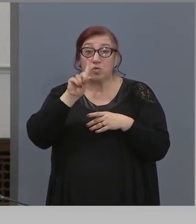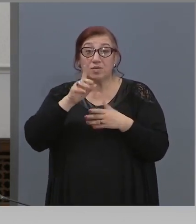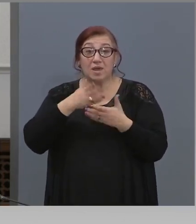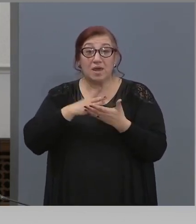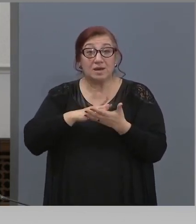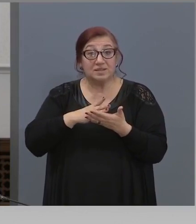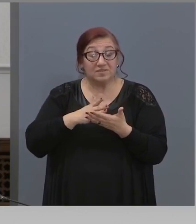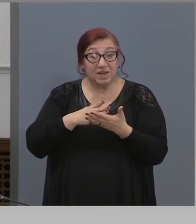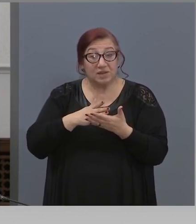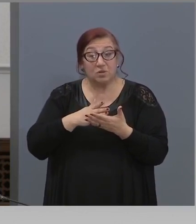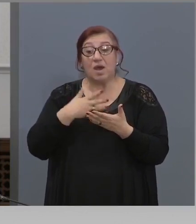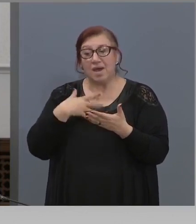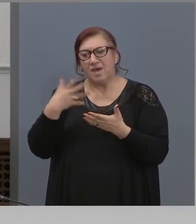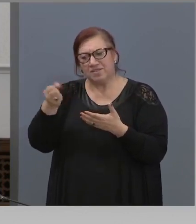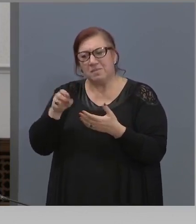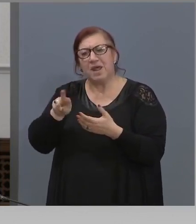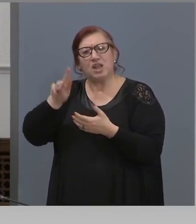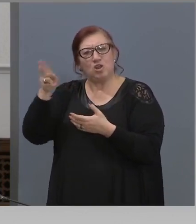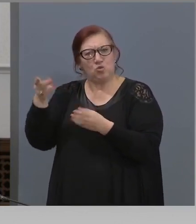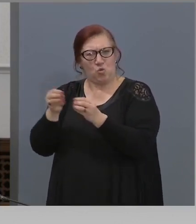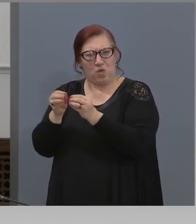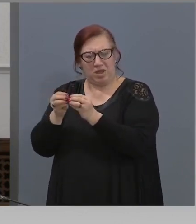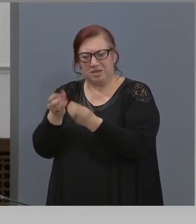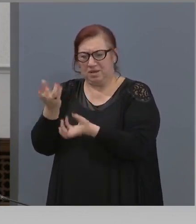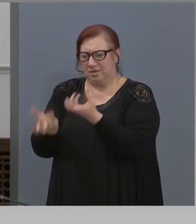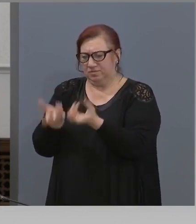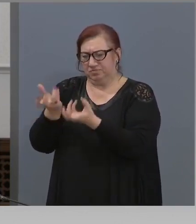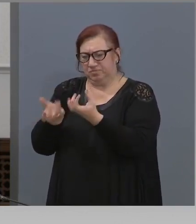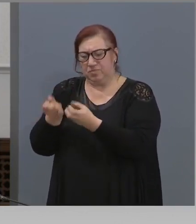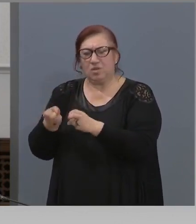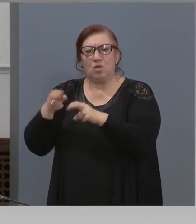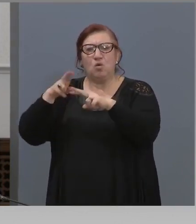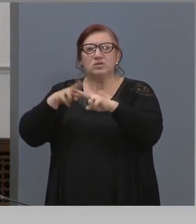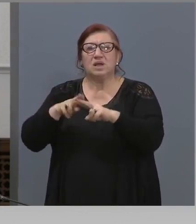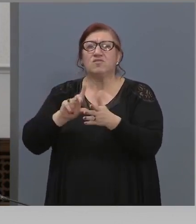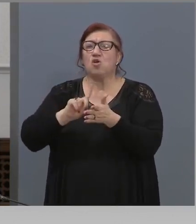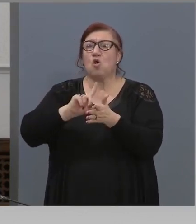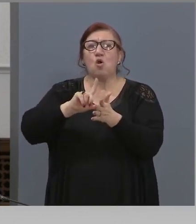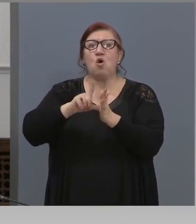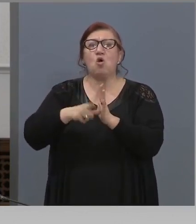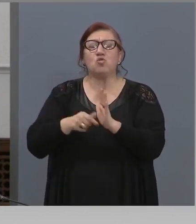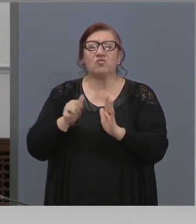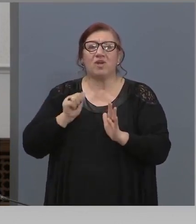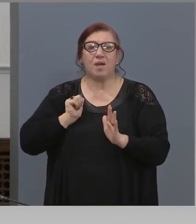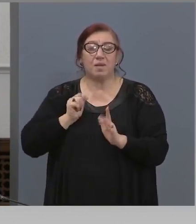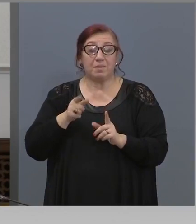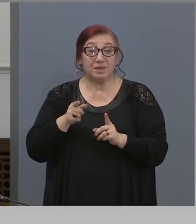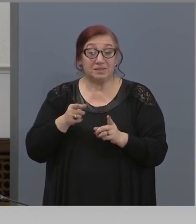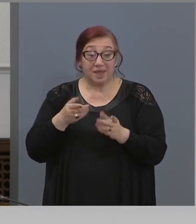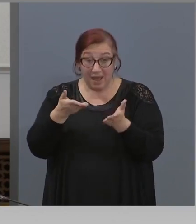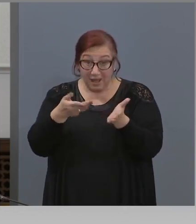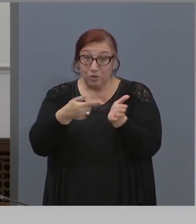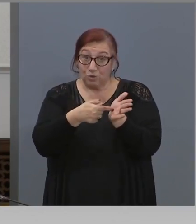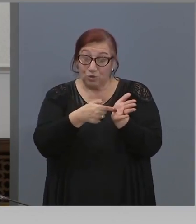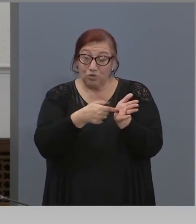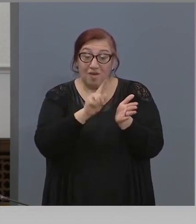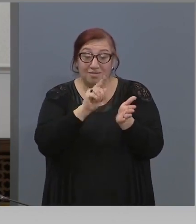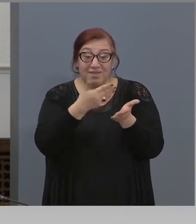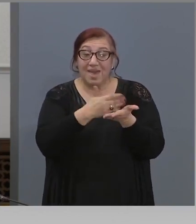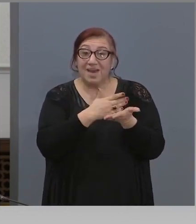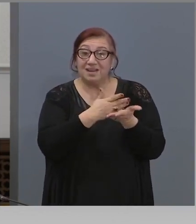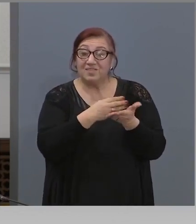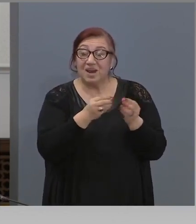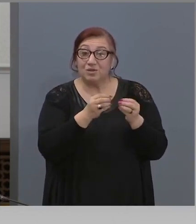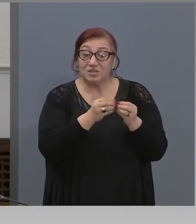Аз имете друго яйце, сварете го и да видите колко време ще устои така. това, ако не е